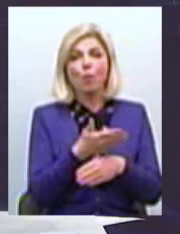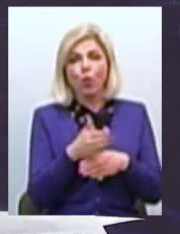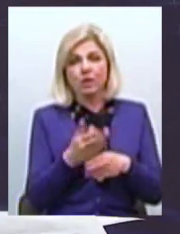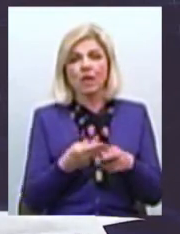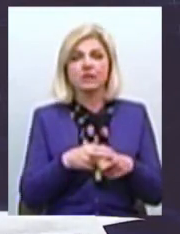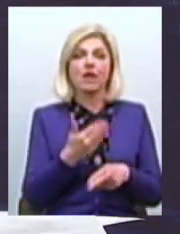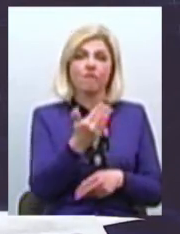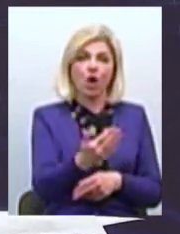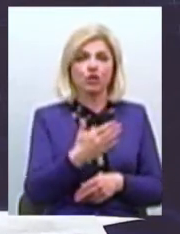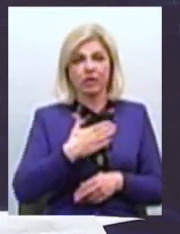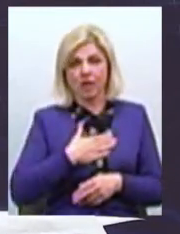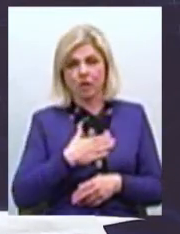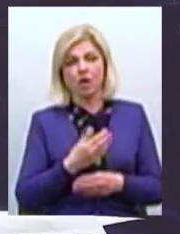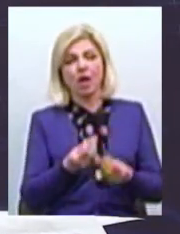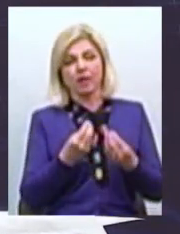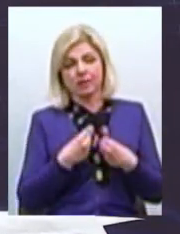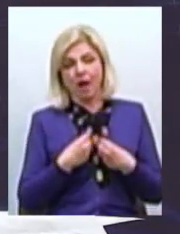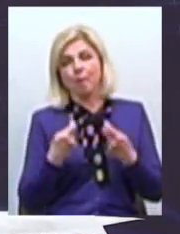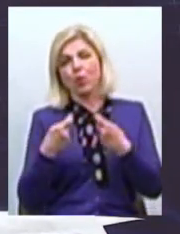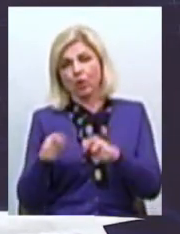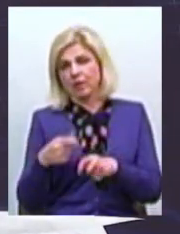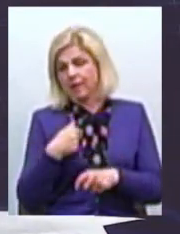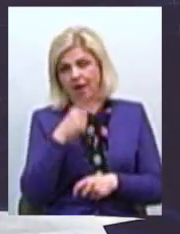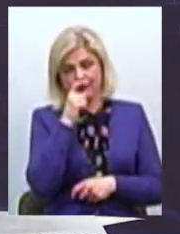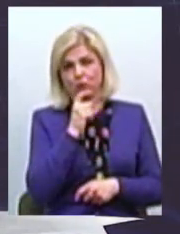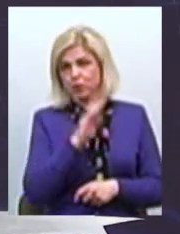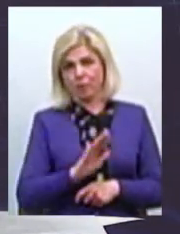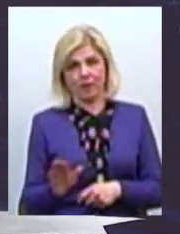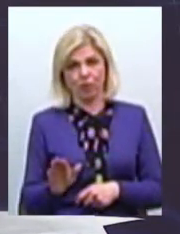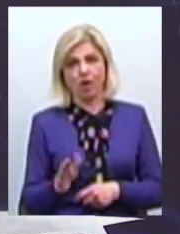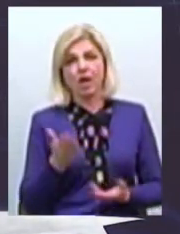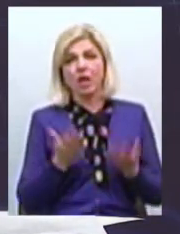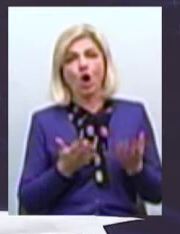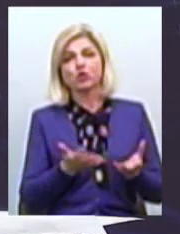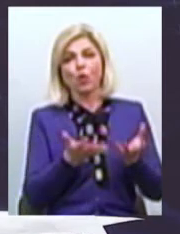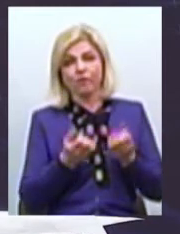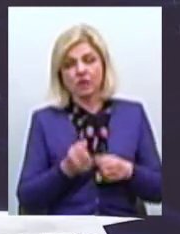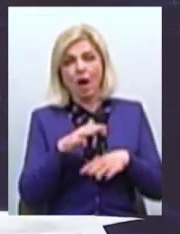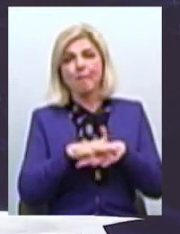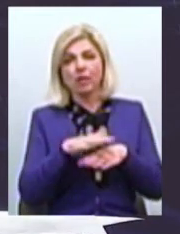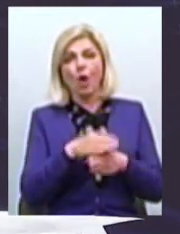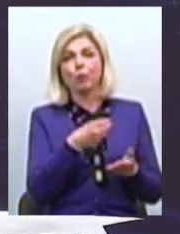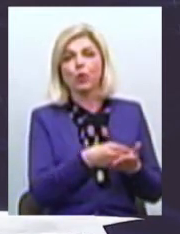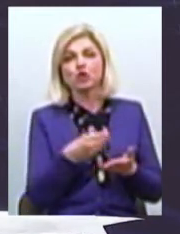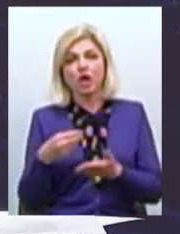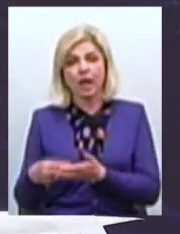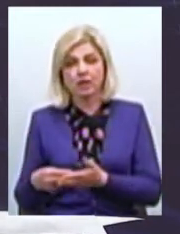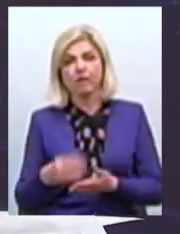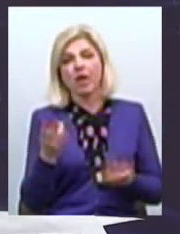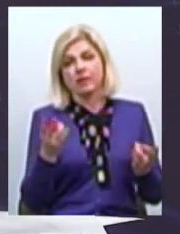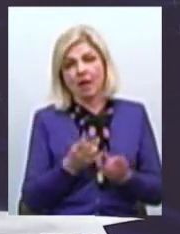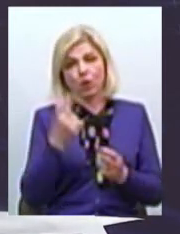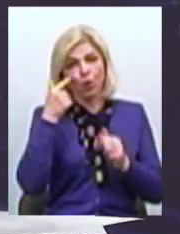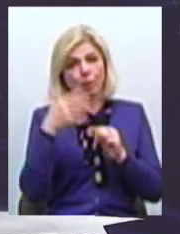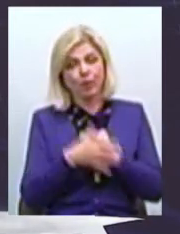наше, це ваше Віддайте нам, ми продамо, я не розумію Тому що якщо брати баланс бюджетів двох То необхідно розуміти,